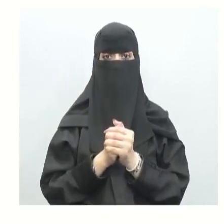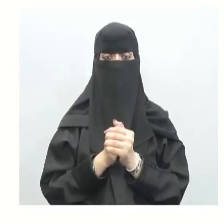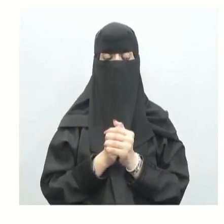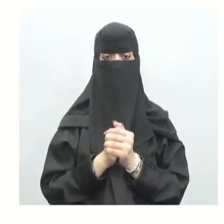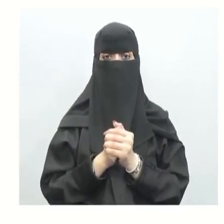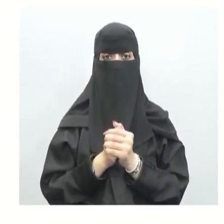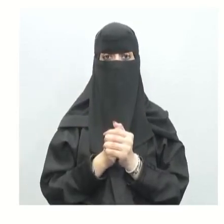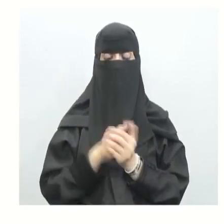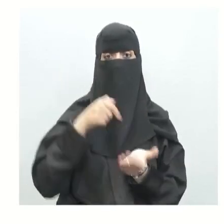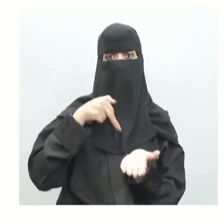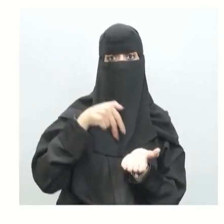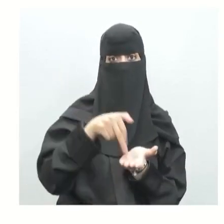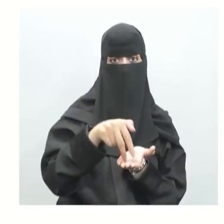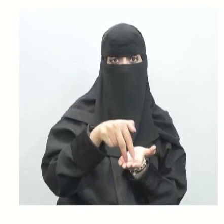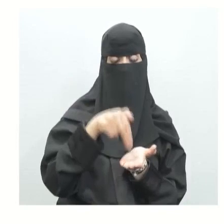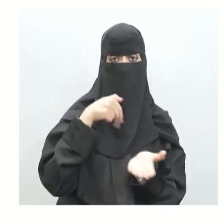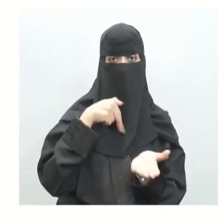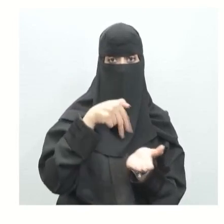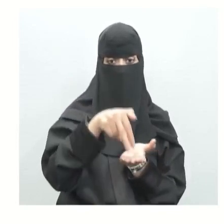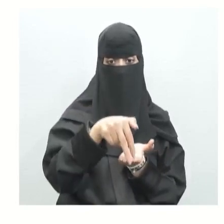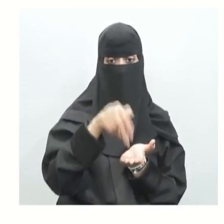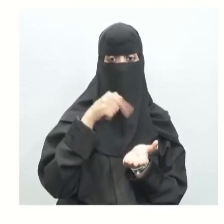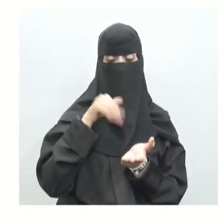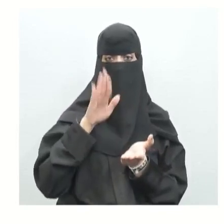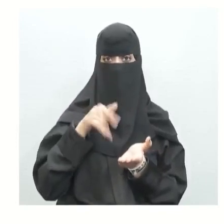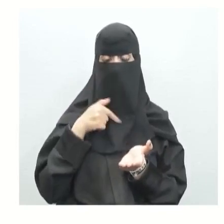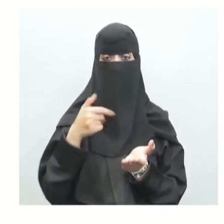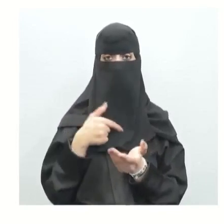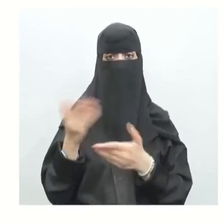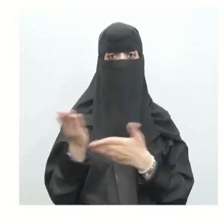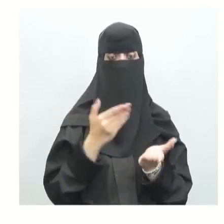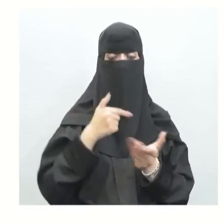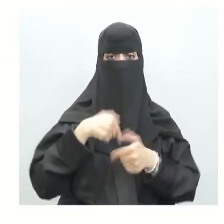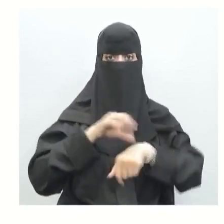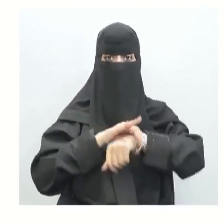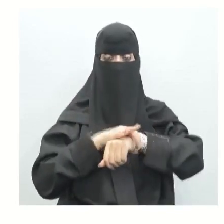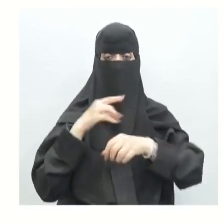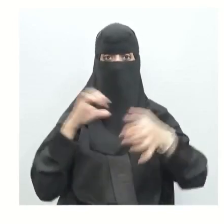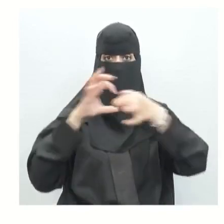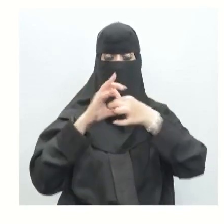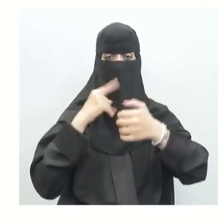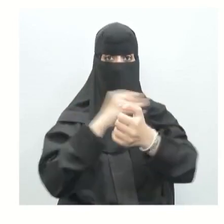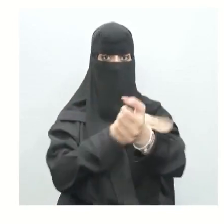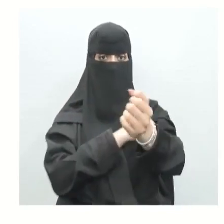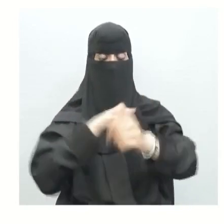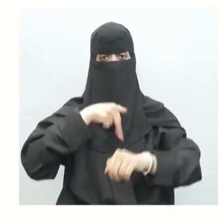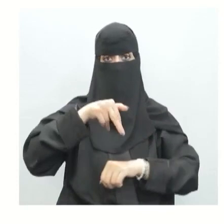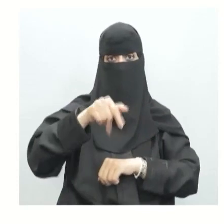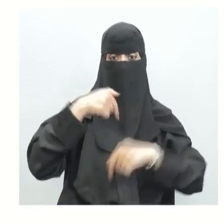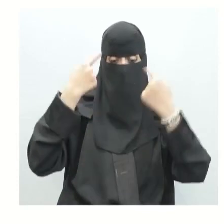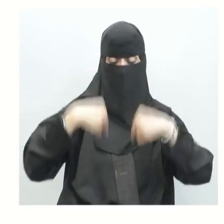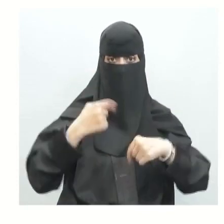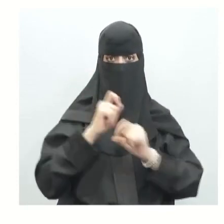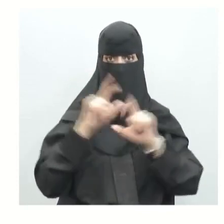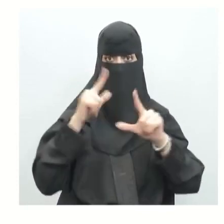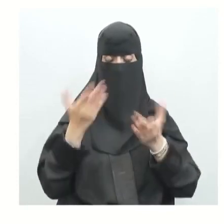أيضا من وظائف الجهاز الهيكلي وهي الحركة تسمح العظام التي تصل بها العضلات بحركة الجسم ولعلنا